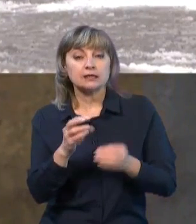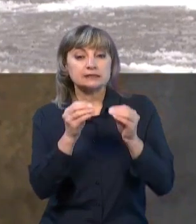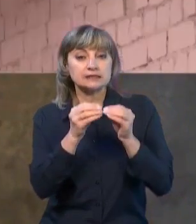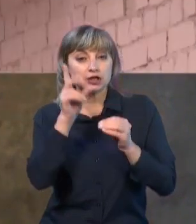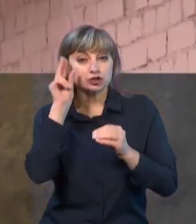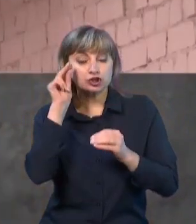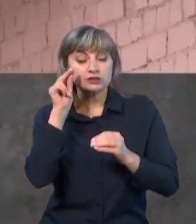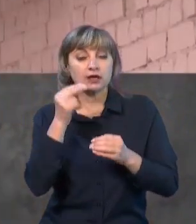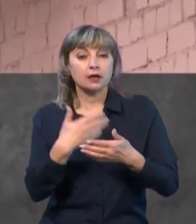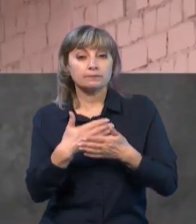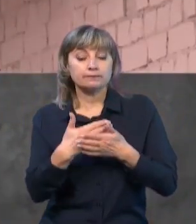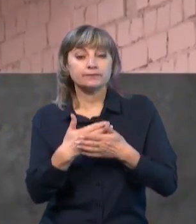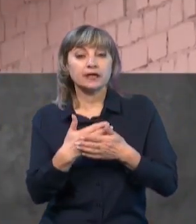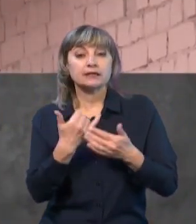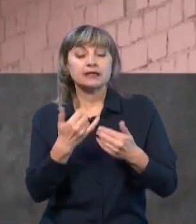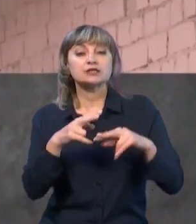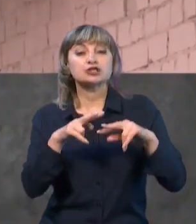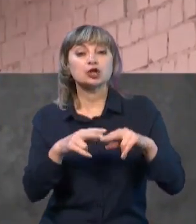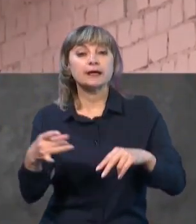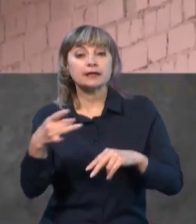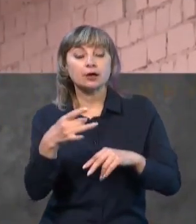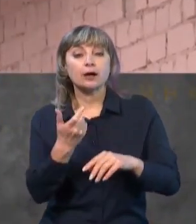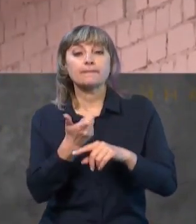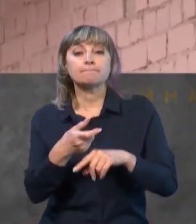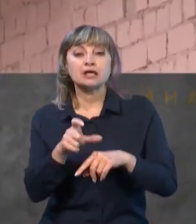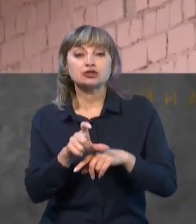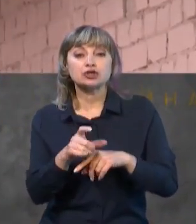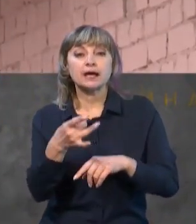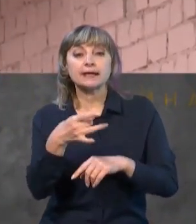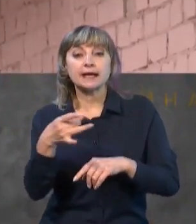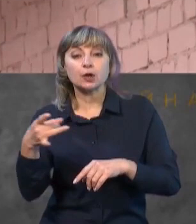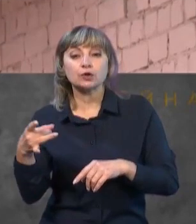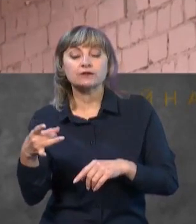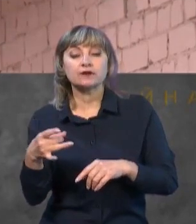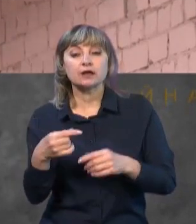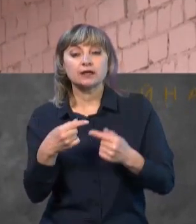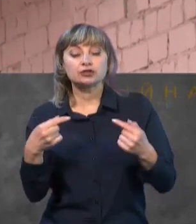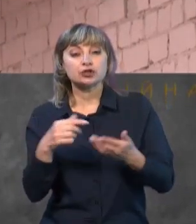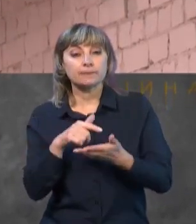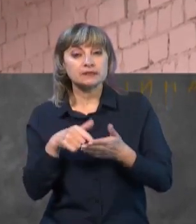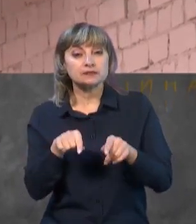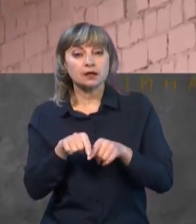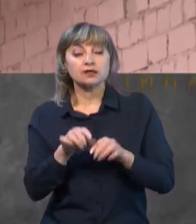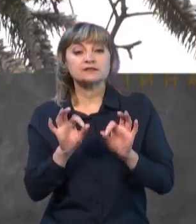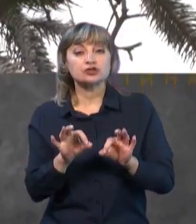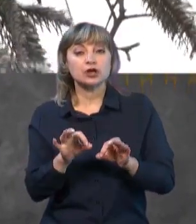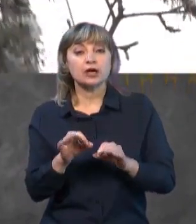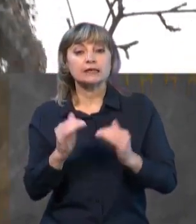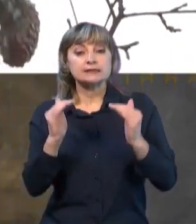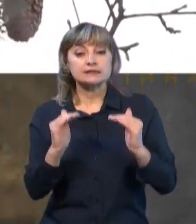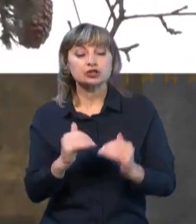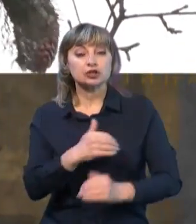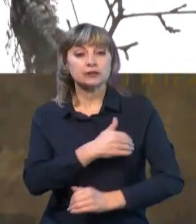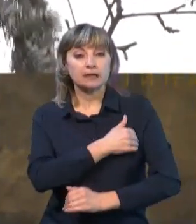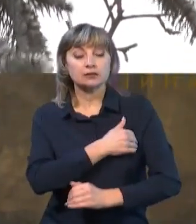чисел березня, це орієнтовано для столичного регіону і для більшості регіонів також. Але, звичайно, зниження температури